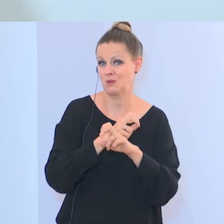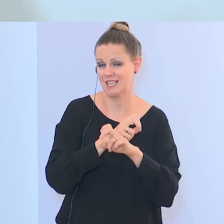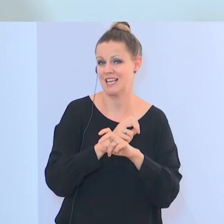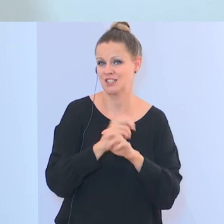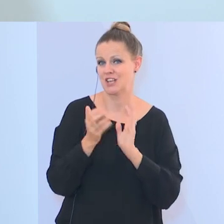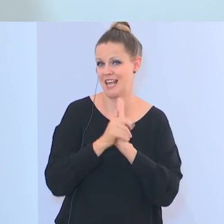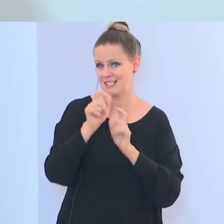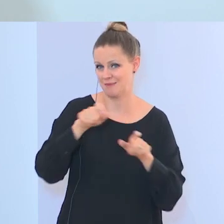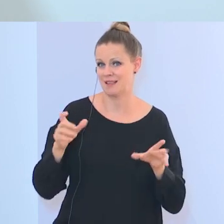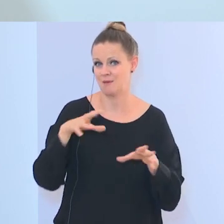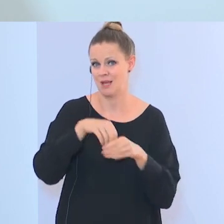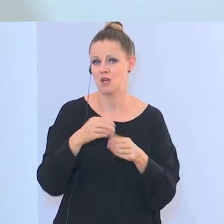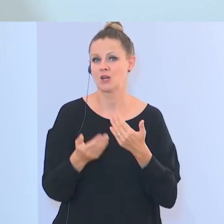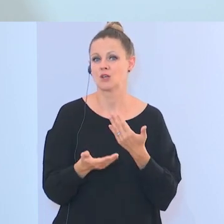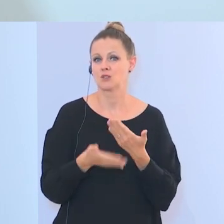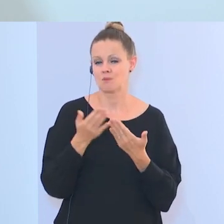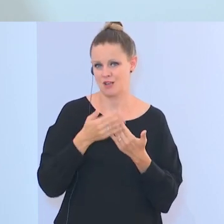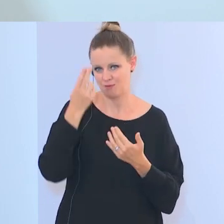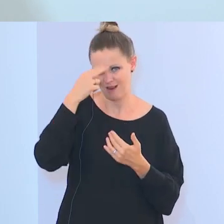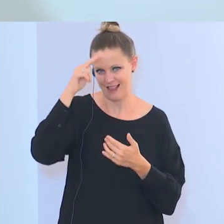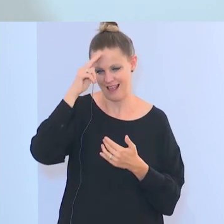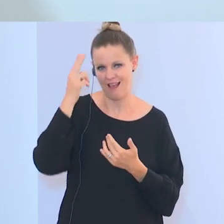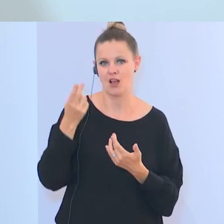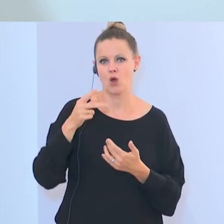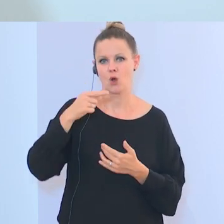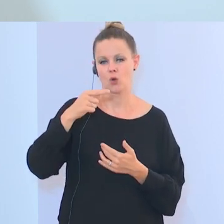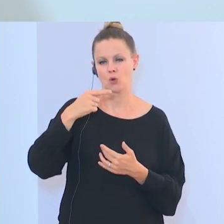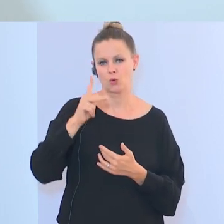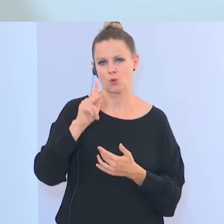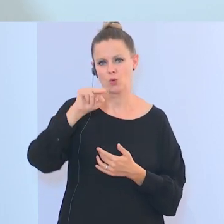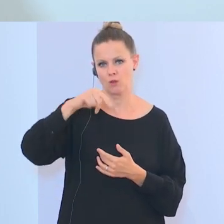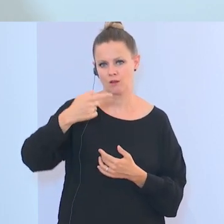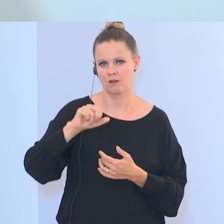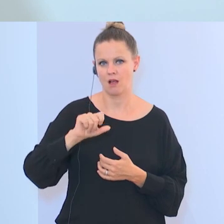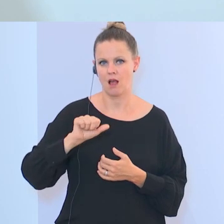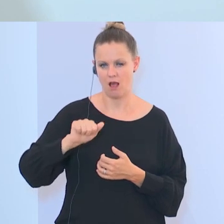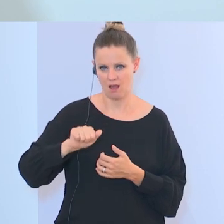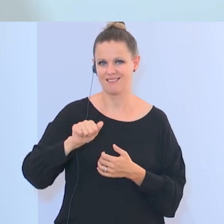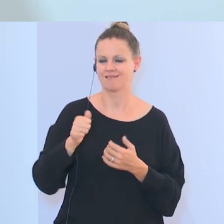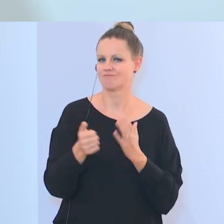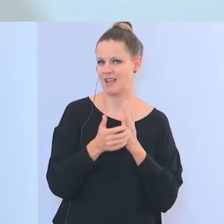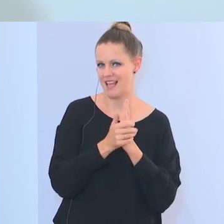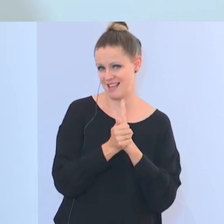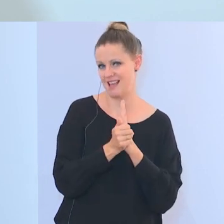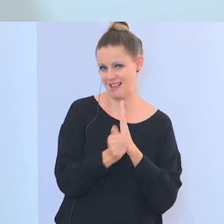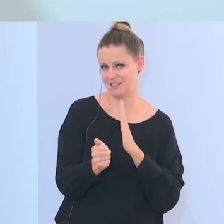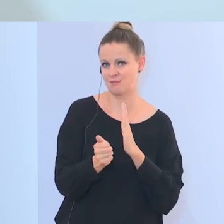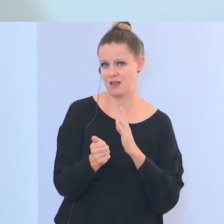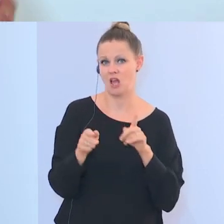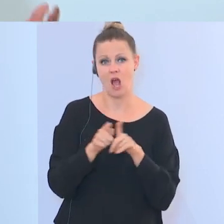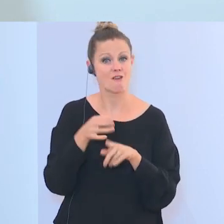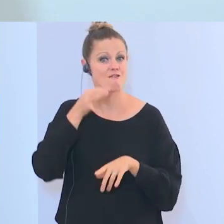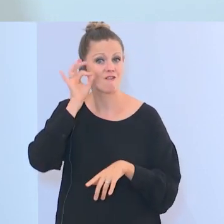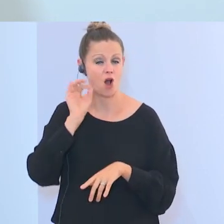natürlich dabei sind, wie der Soziologe Kenan Günger, genauso wie die Vorsitzende unseres Expertenrates für Integration, Katharina